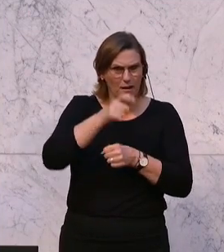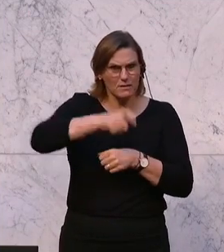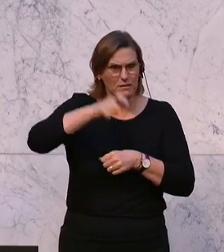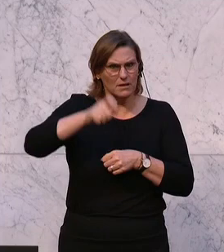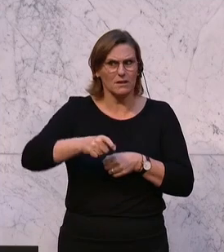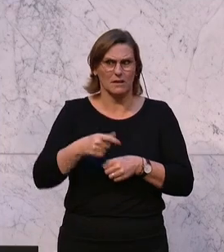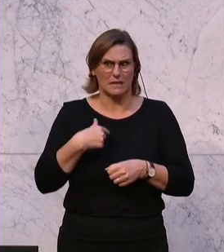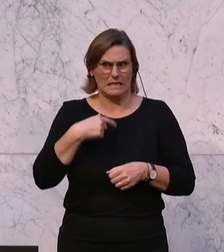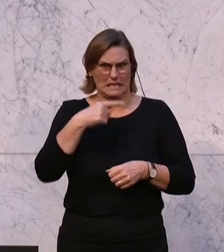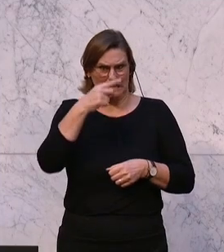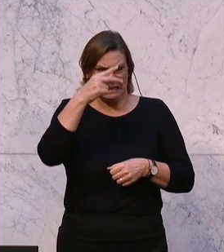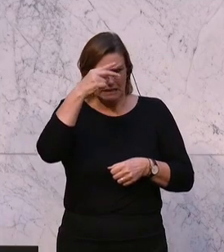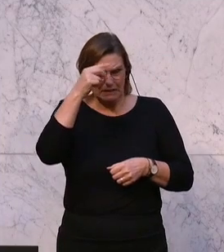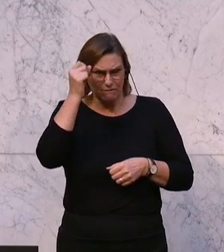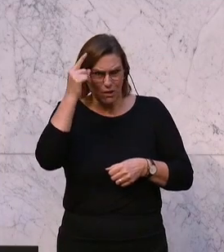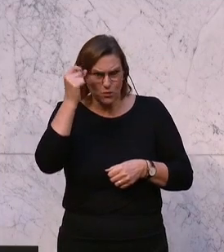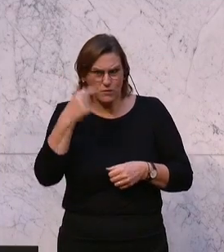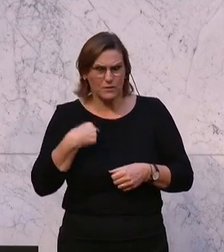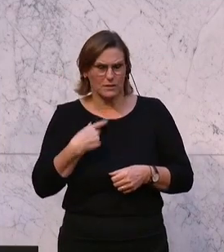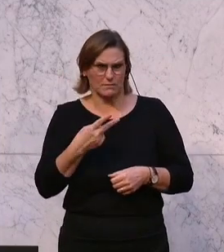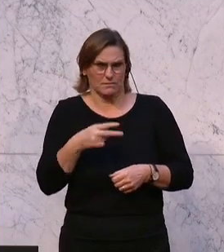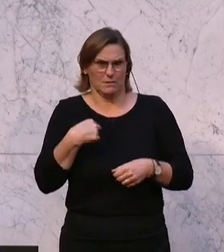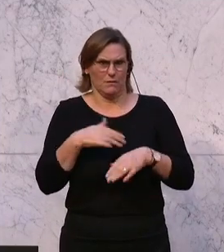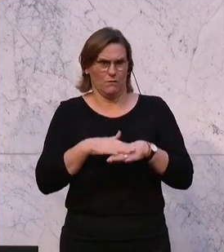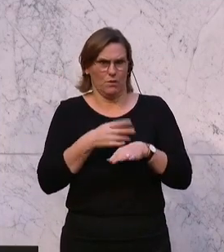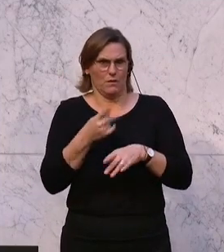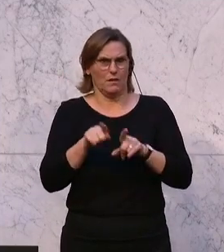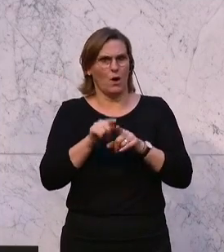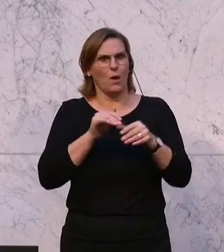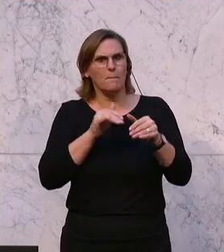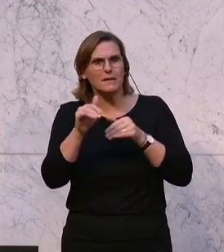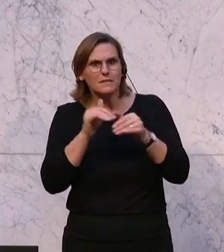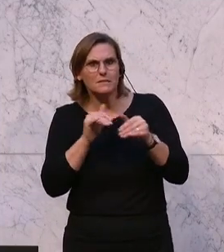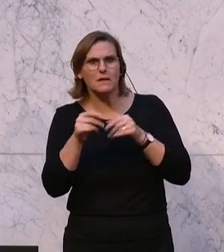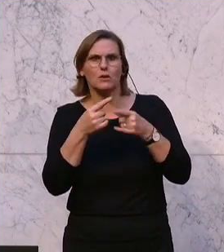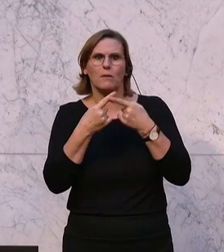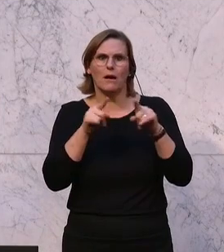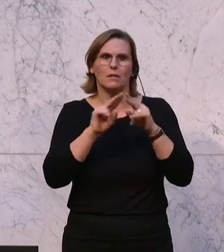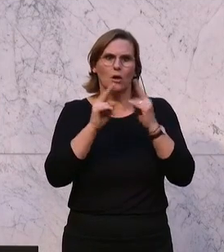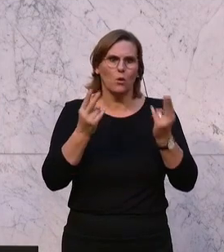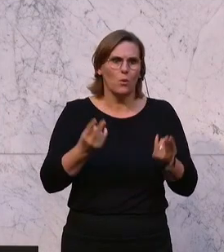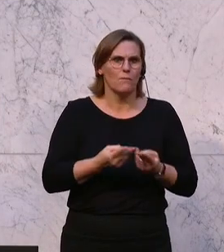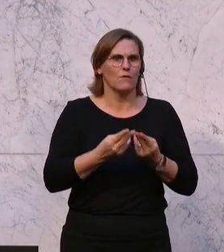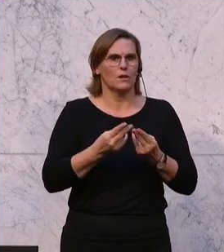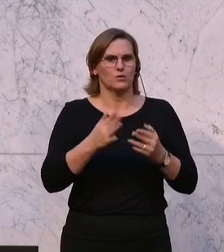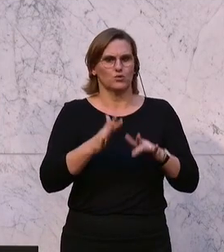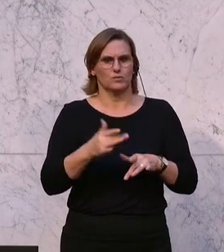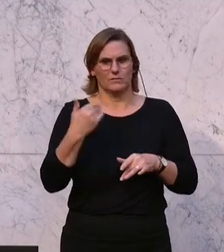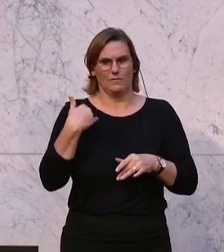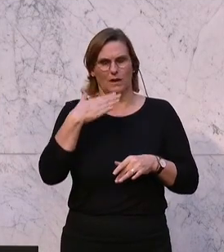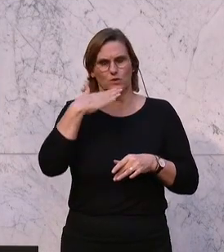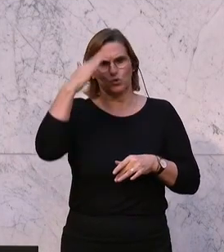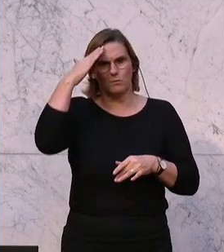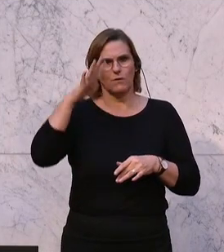Output erwartet. Und das Gleiche spielt natürlich auch im Ministerium von der Frau Gewessler. Dort gibt es alleine über den Sommer 25 neue